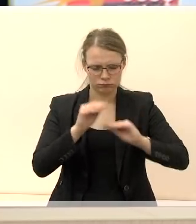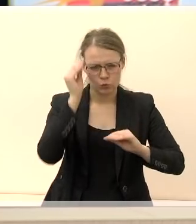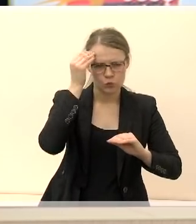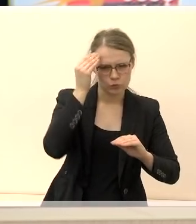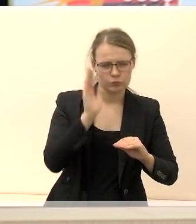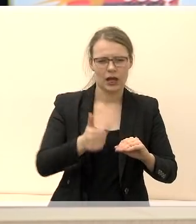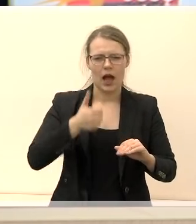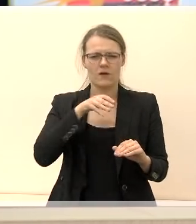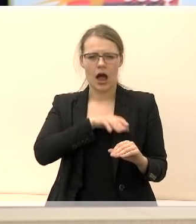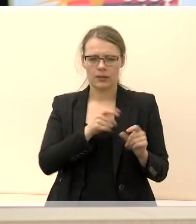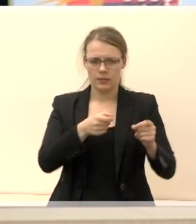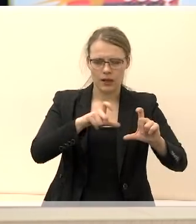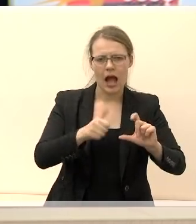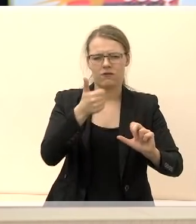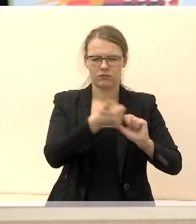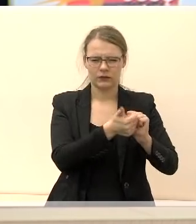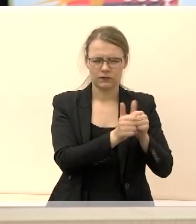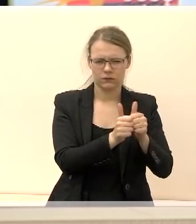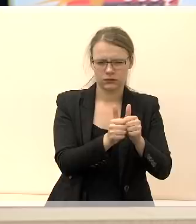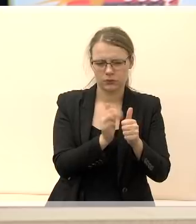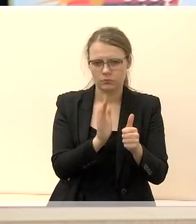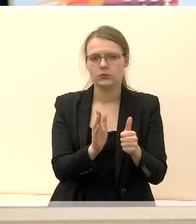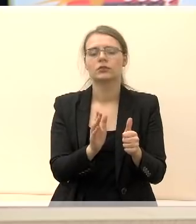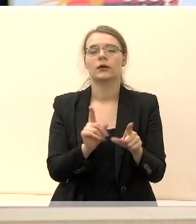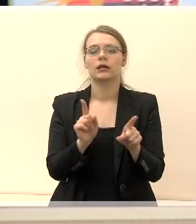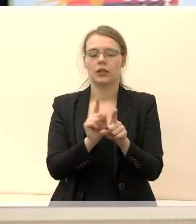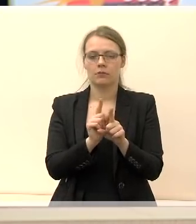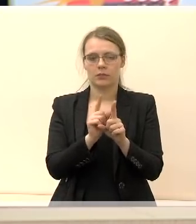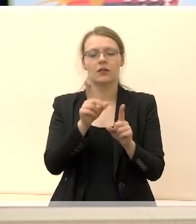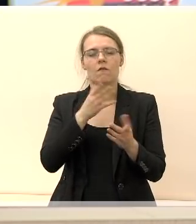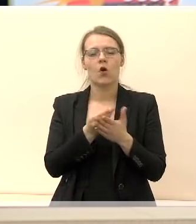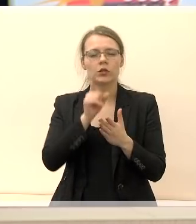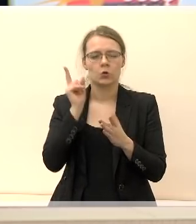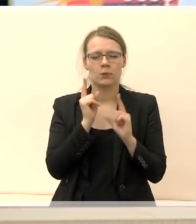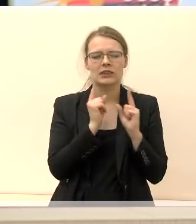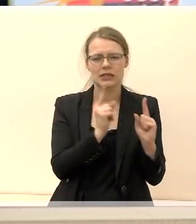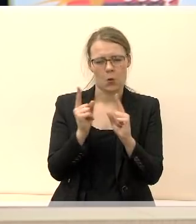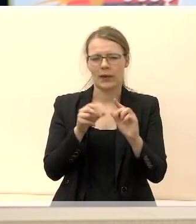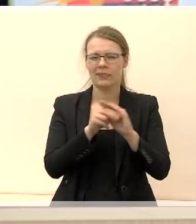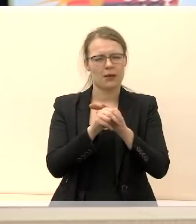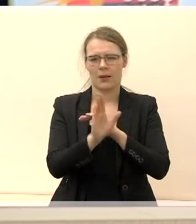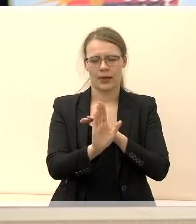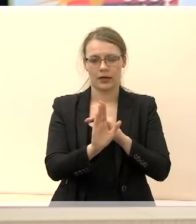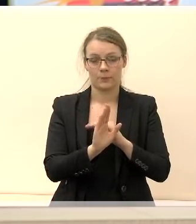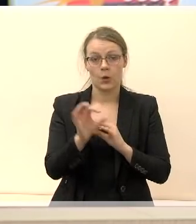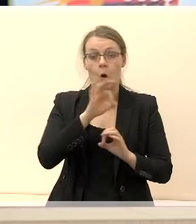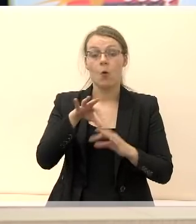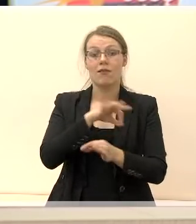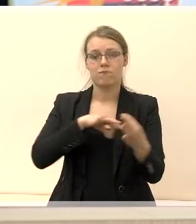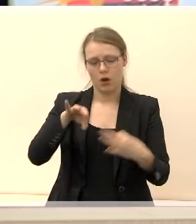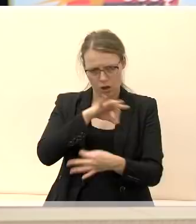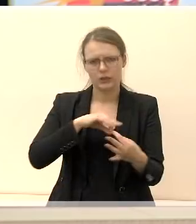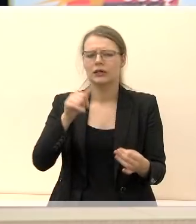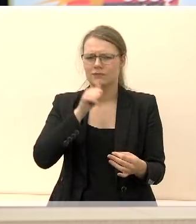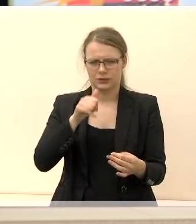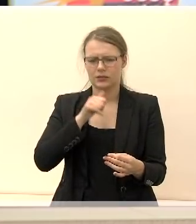atlyginimai, kad būtų konkurencija darbo rinkui ir išsaugotume mūsų jaunimą. Dėl visų didesniųjų projektų visada